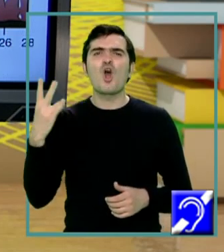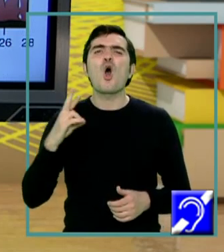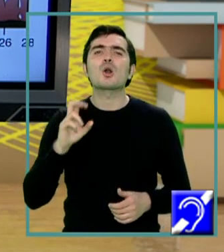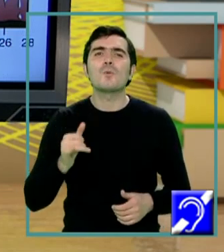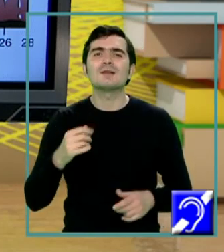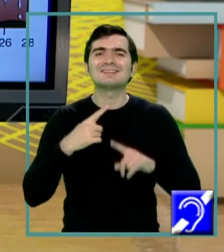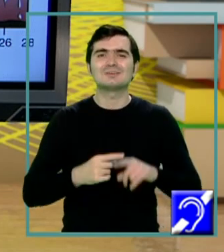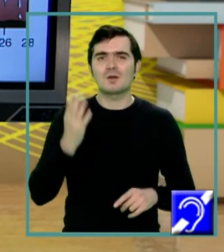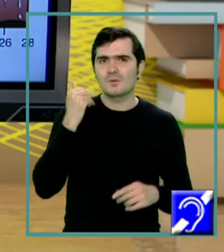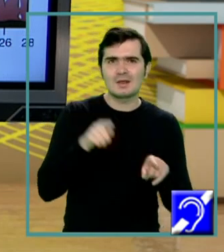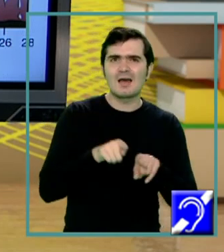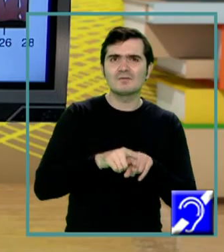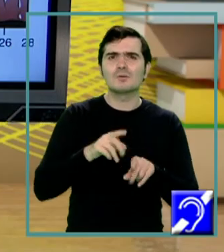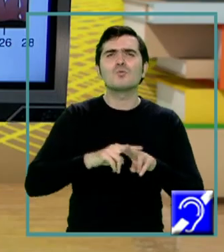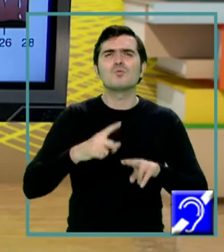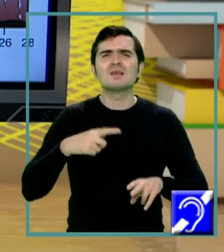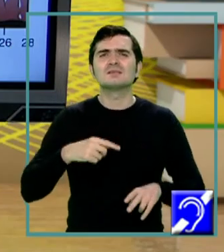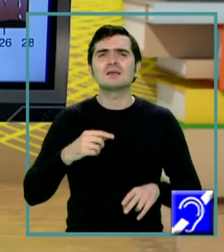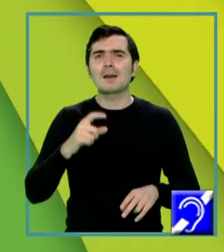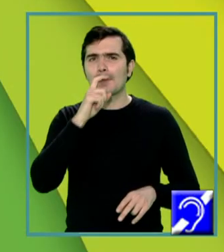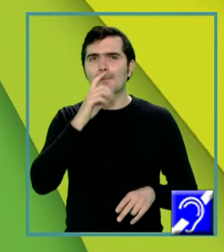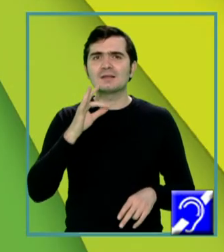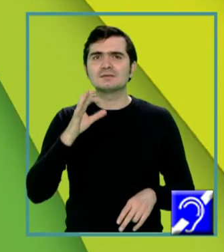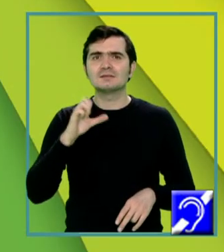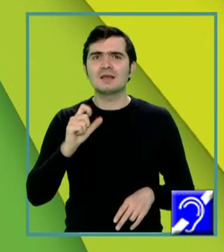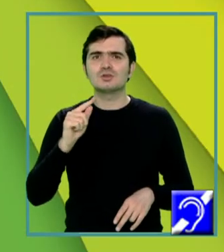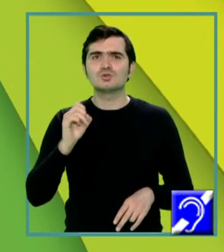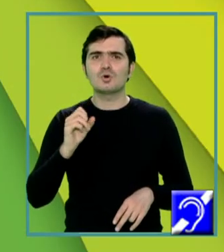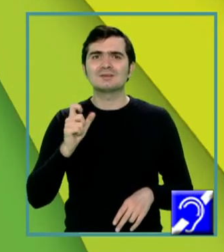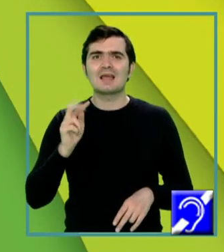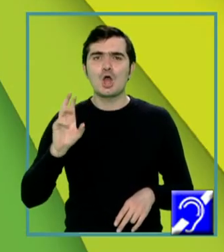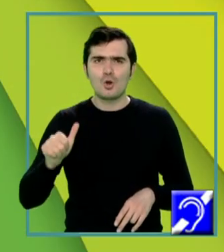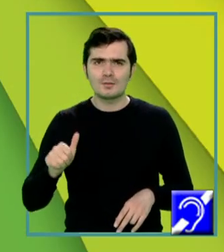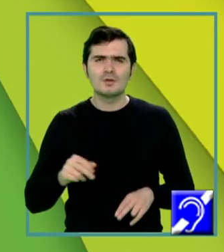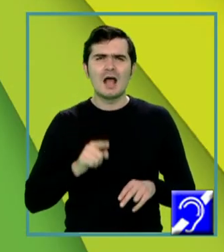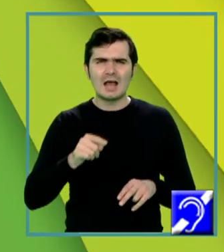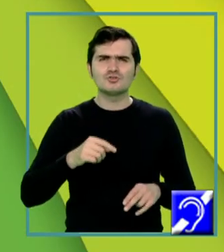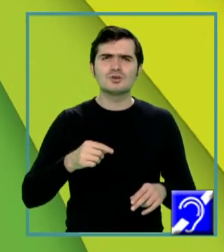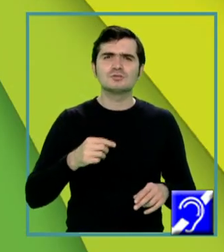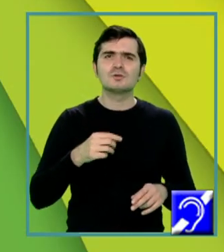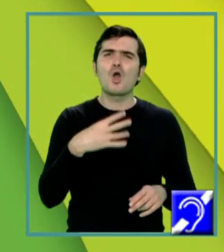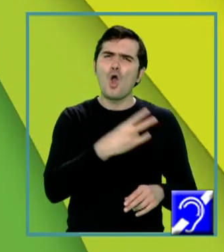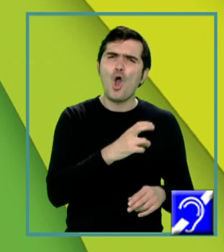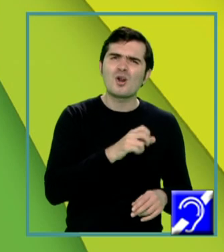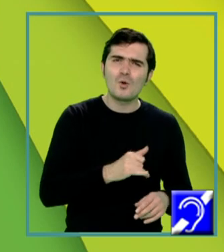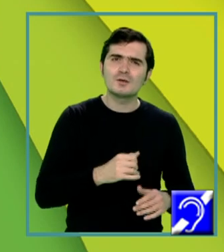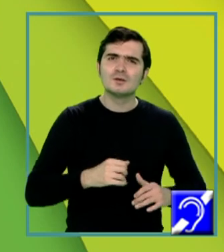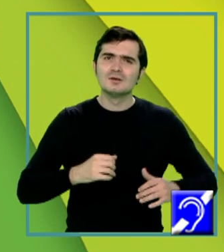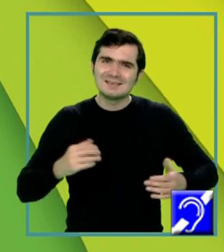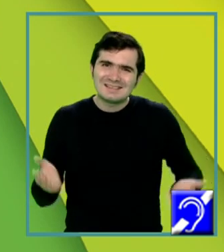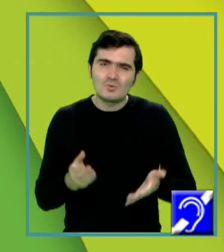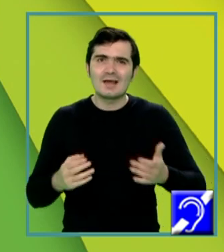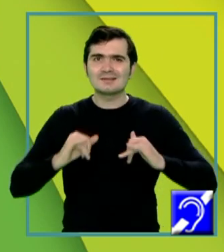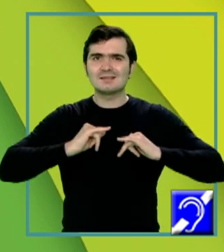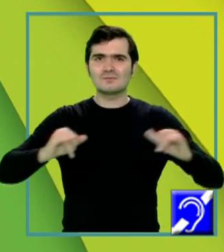dacă vreți echivalentul testosteronului în corpul femeiesc, care stimulează dezvoltarea organelor genitale feminine și a caracterelor